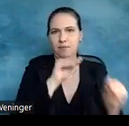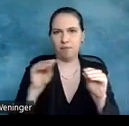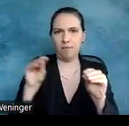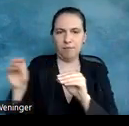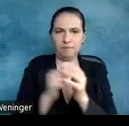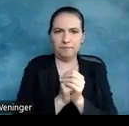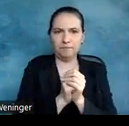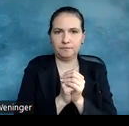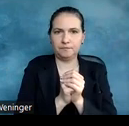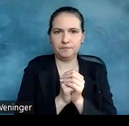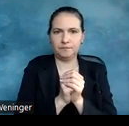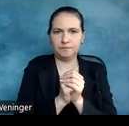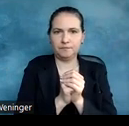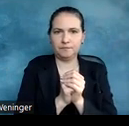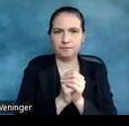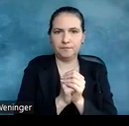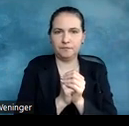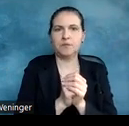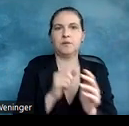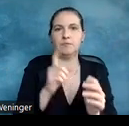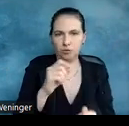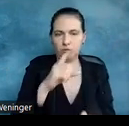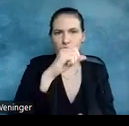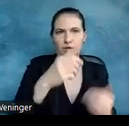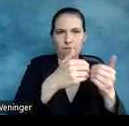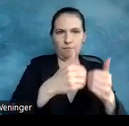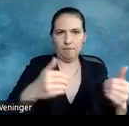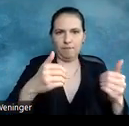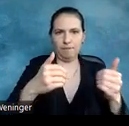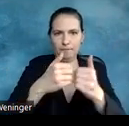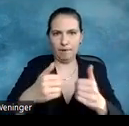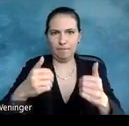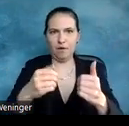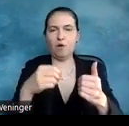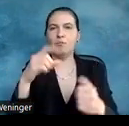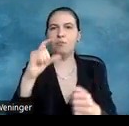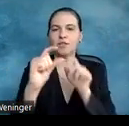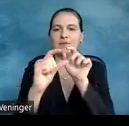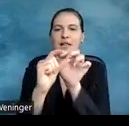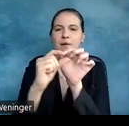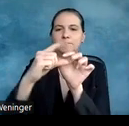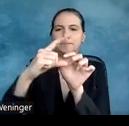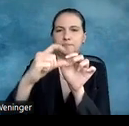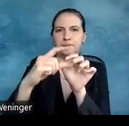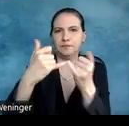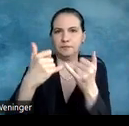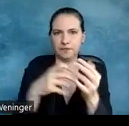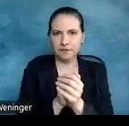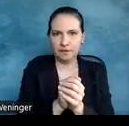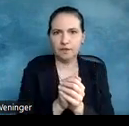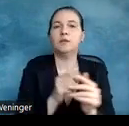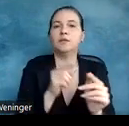In Form von Buchstabenweite zu Abstand zum nächsten Buchstaben. Und darüber